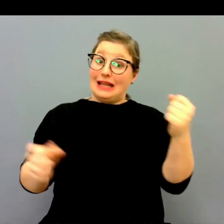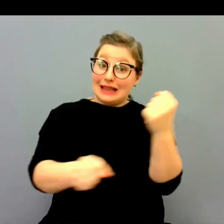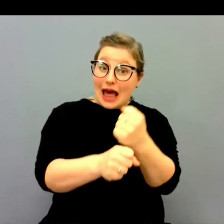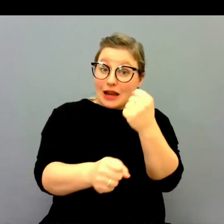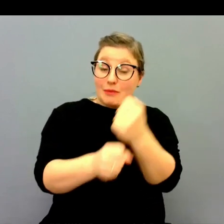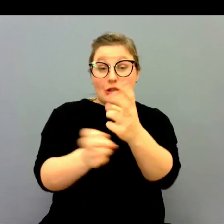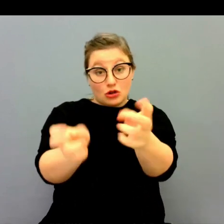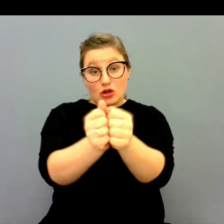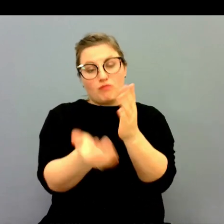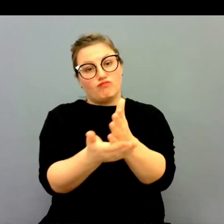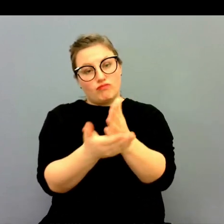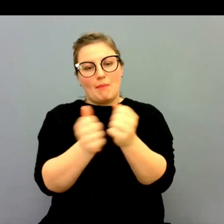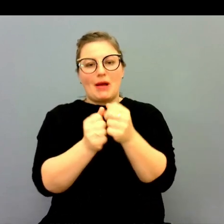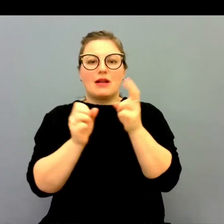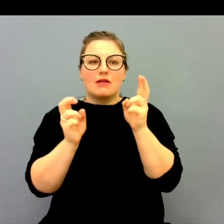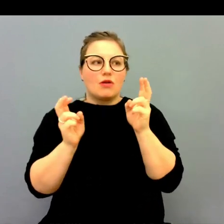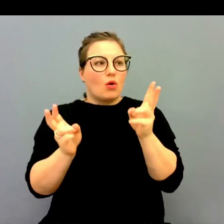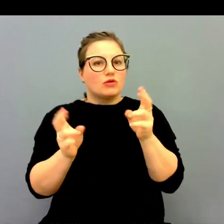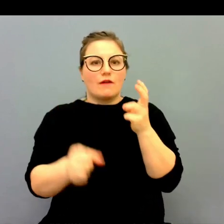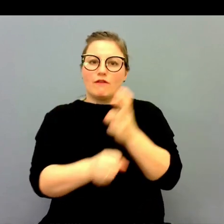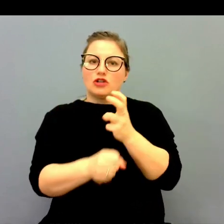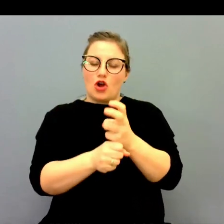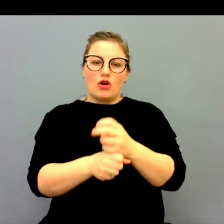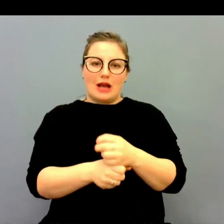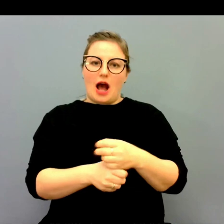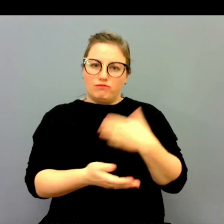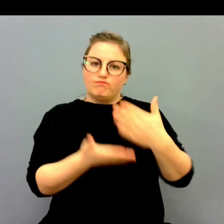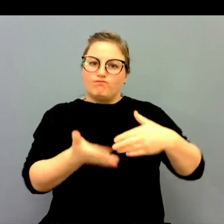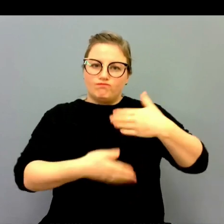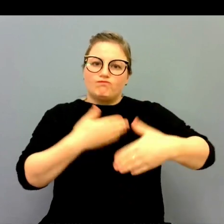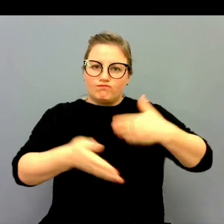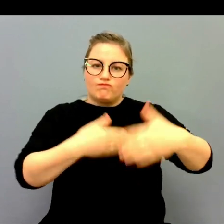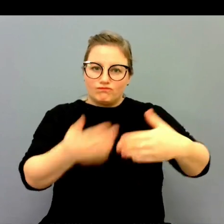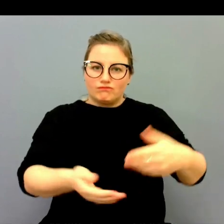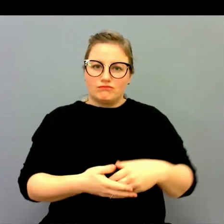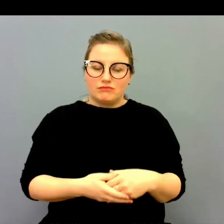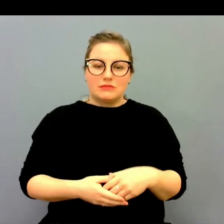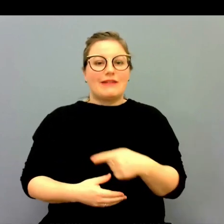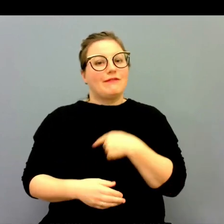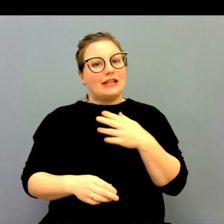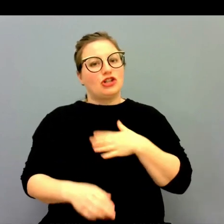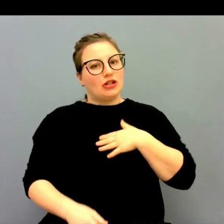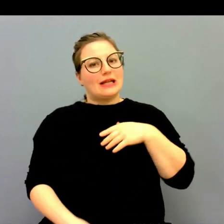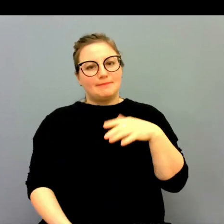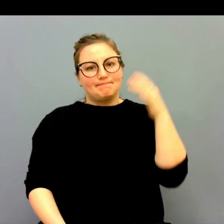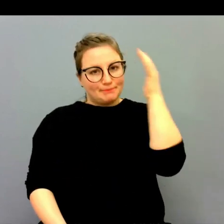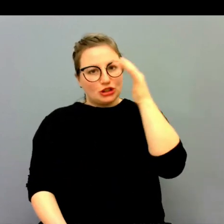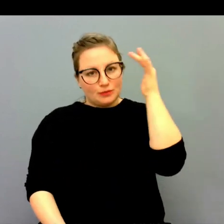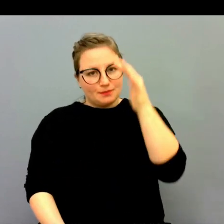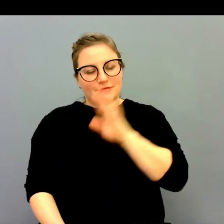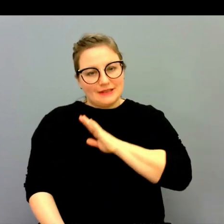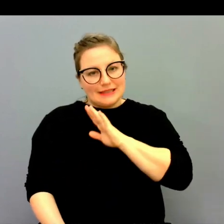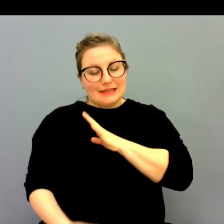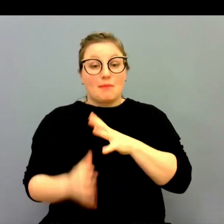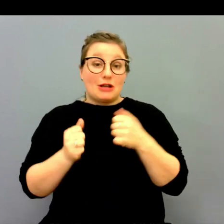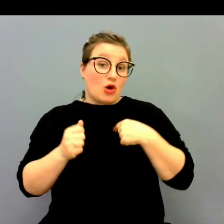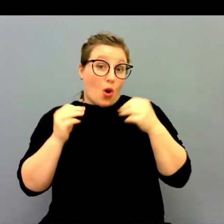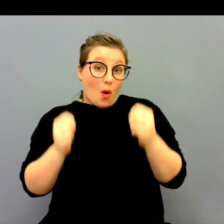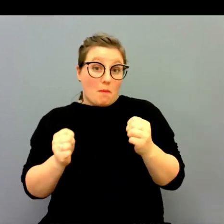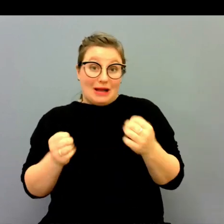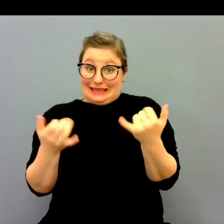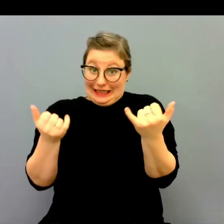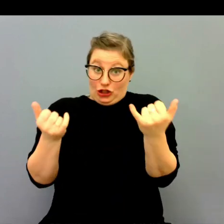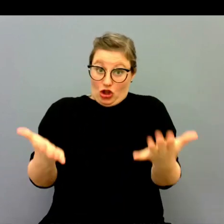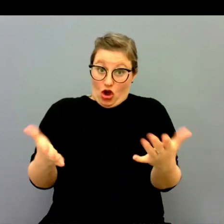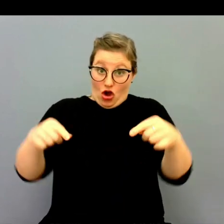fritt arbete och så. Men man måste ju också försöka hålla i den. Så det är bekymmersamt tycker jag. Men jag tror